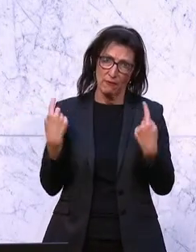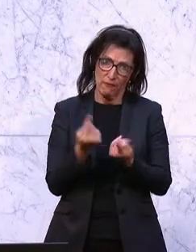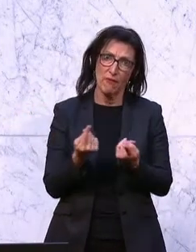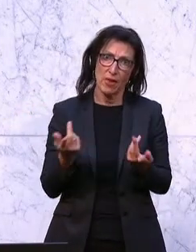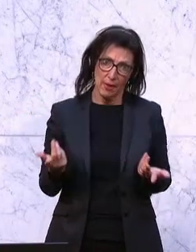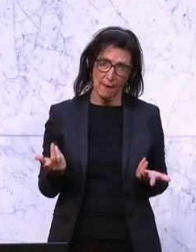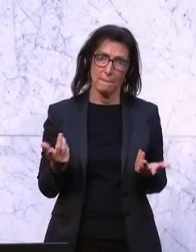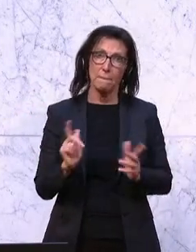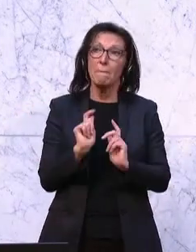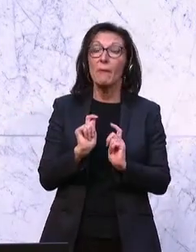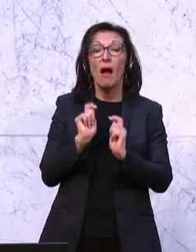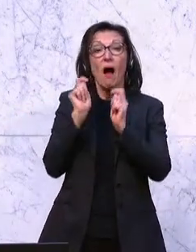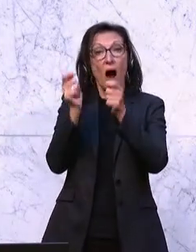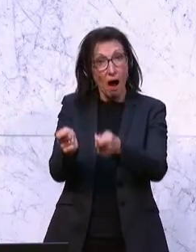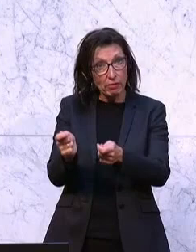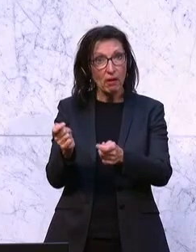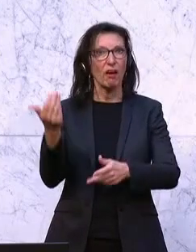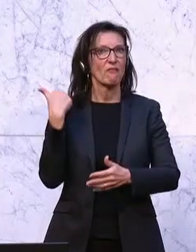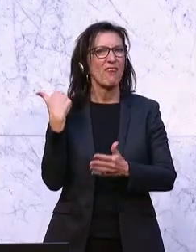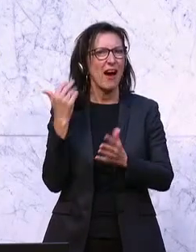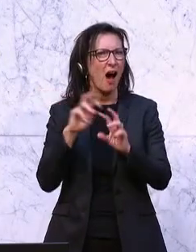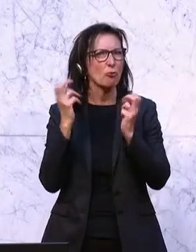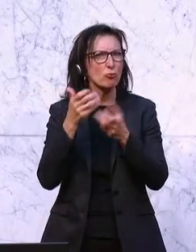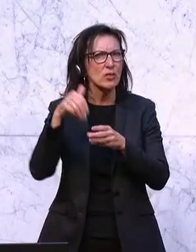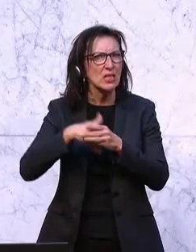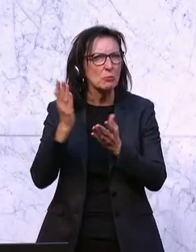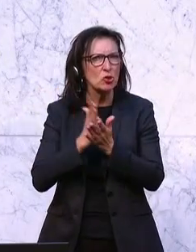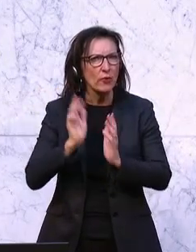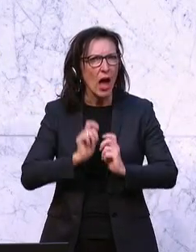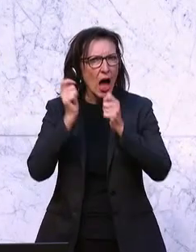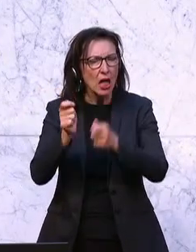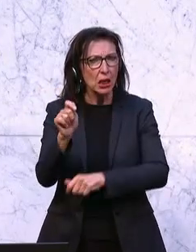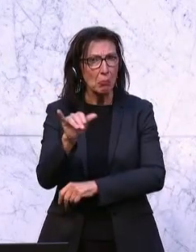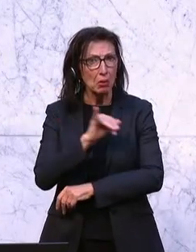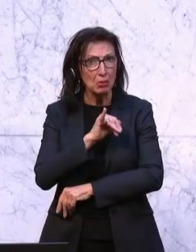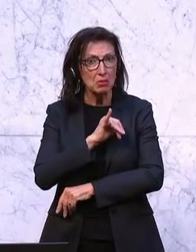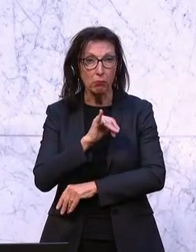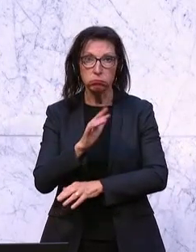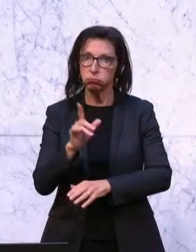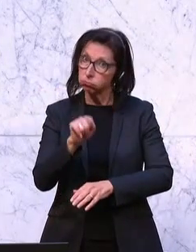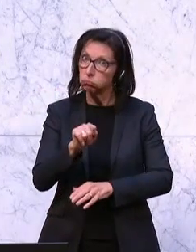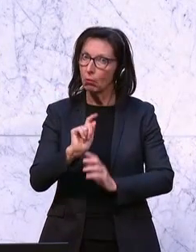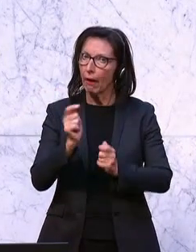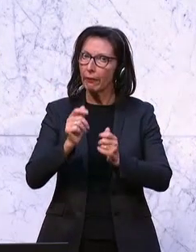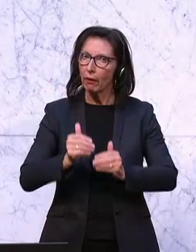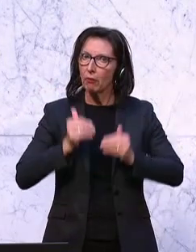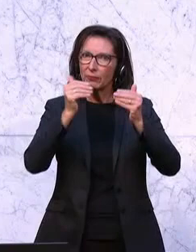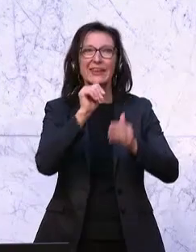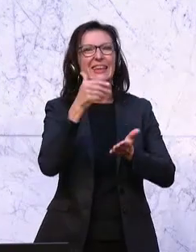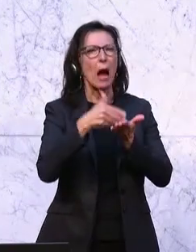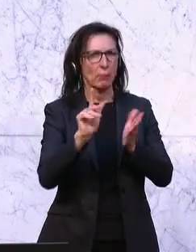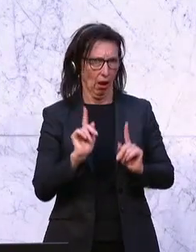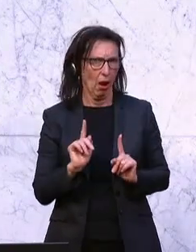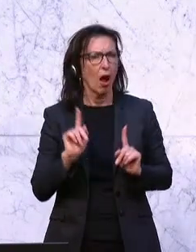Antrag schon eingebracht im Ausschuss, der interessanterweise vertagt wurde. Also er wurde nicht abgelehnt, sondern